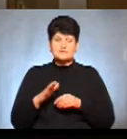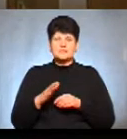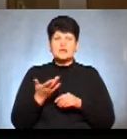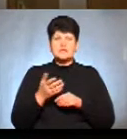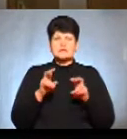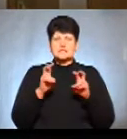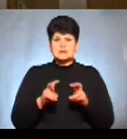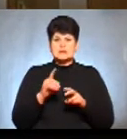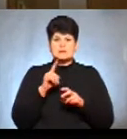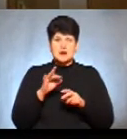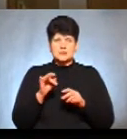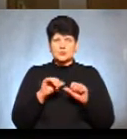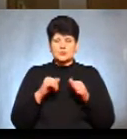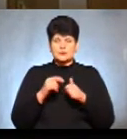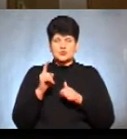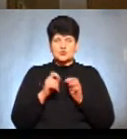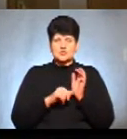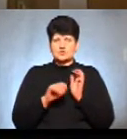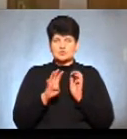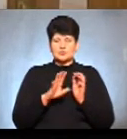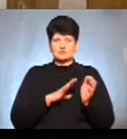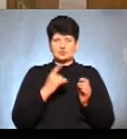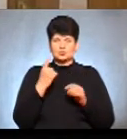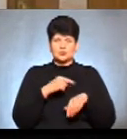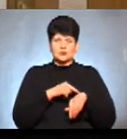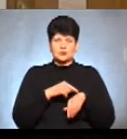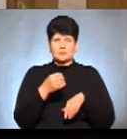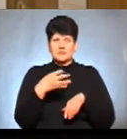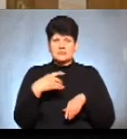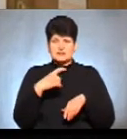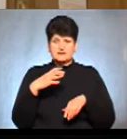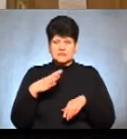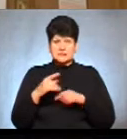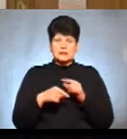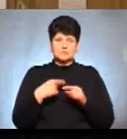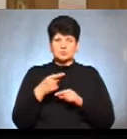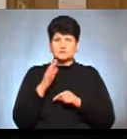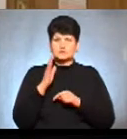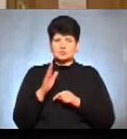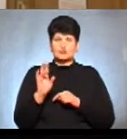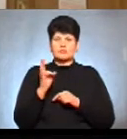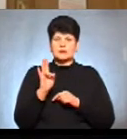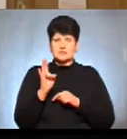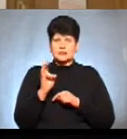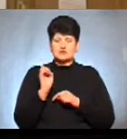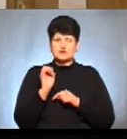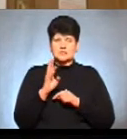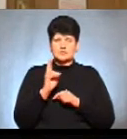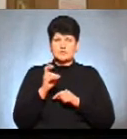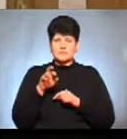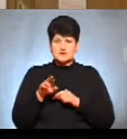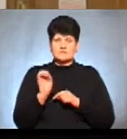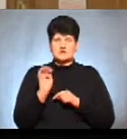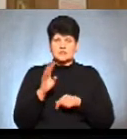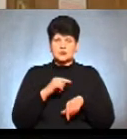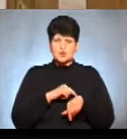окружною виборчою комісією номер 164 тривало годину і 15 хвилин. Наступне відбудеться у неділю, 14 квітня о 14